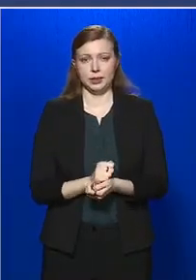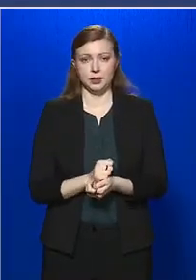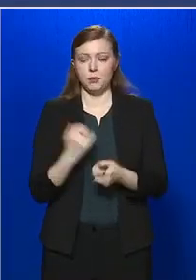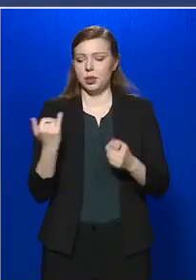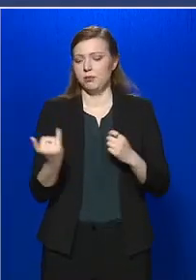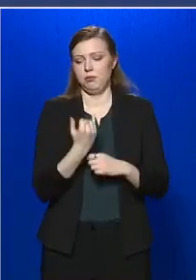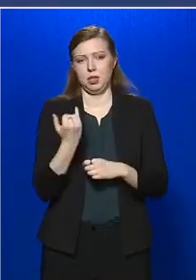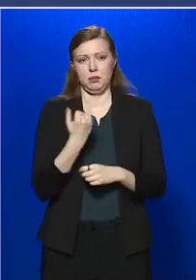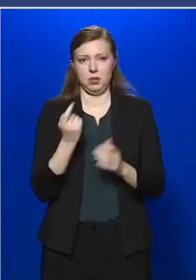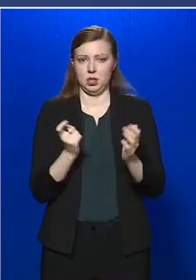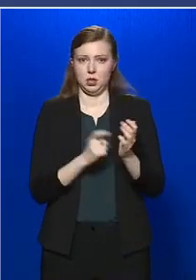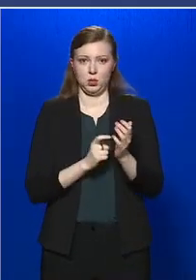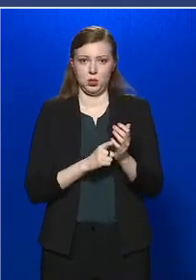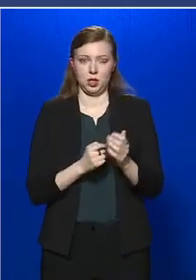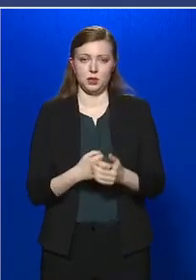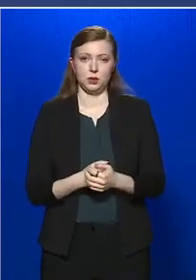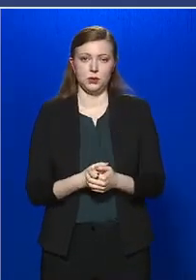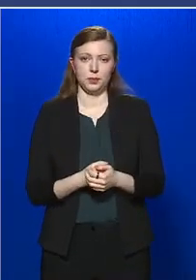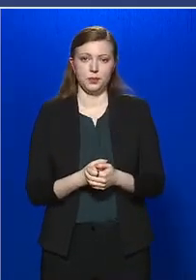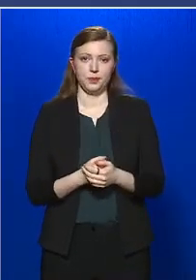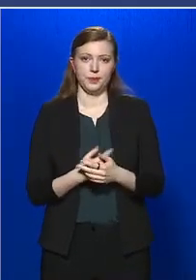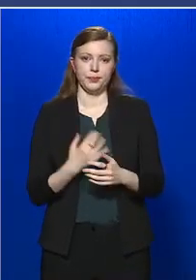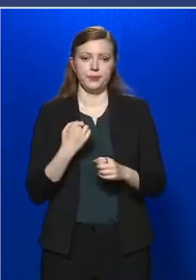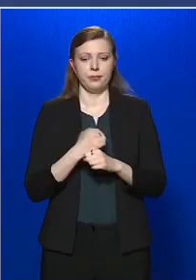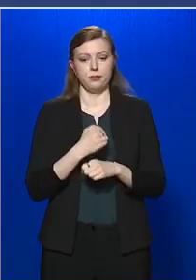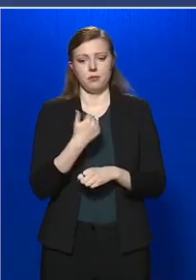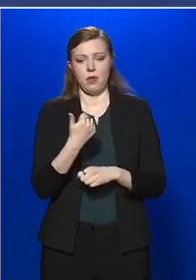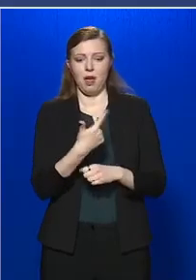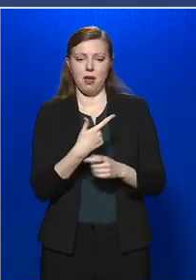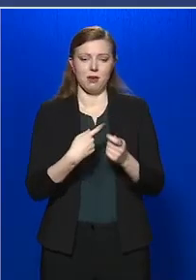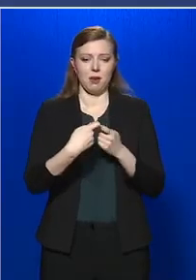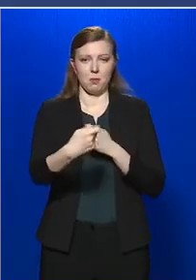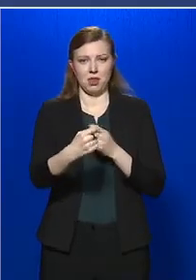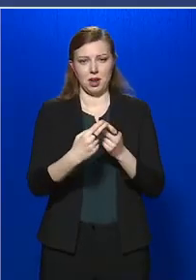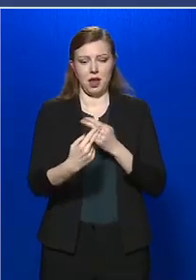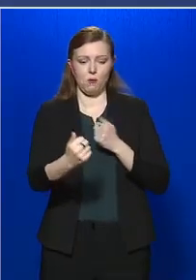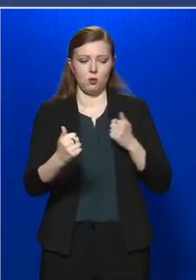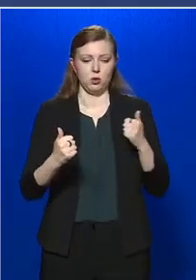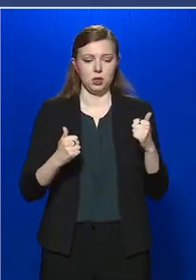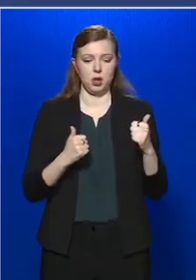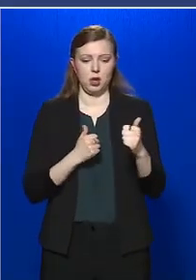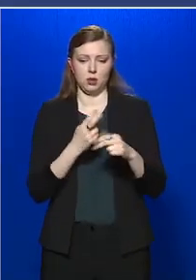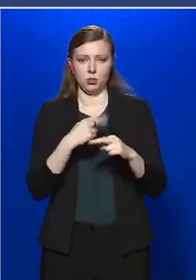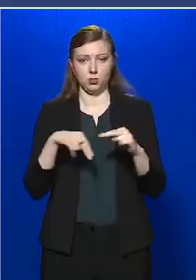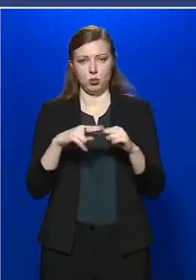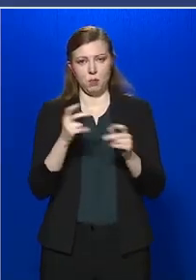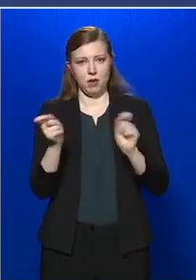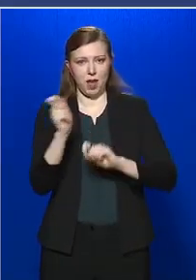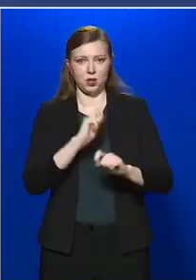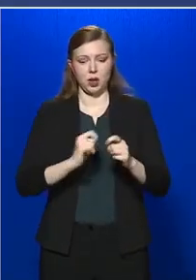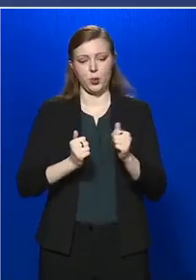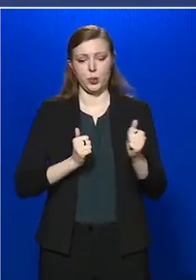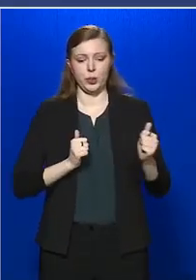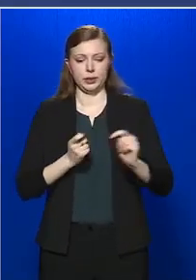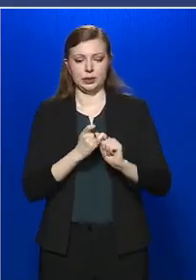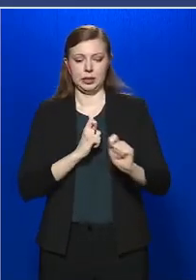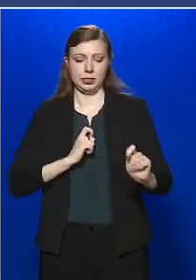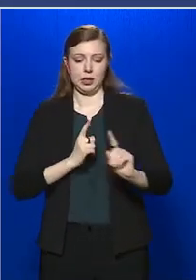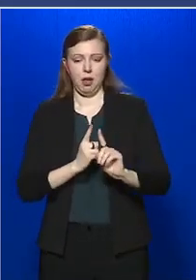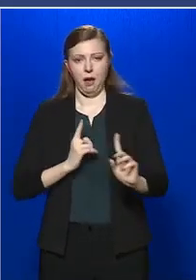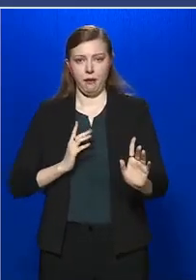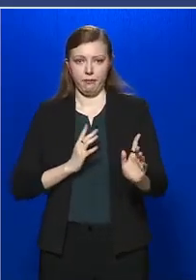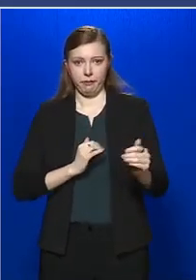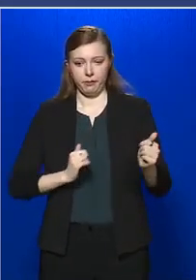mindig is betartunk. Tartsuk az egy-két méteres távolságot a többi vásárlótól, és